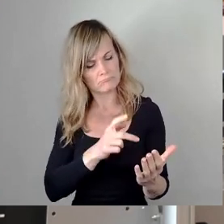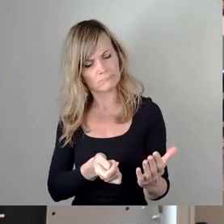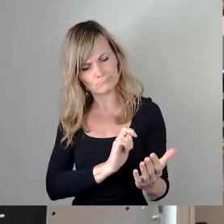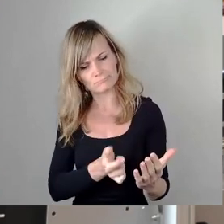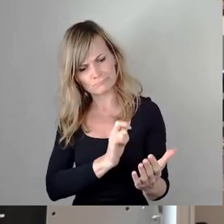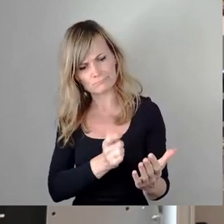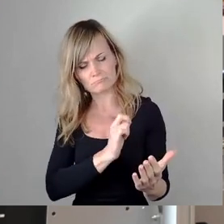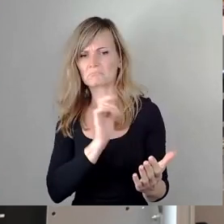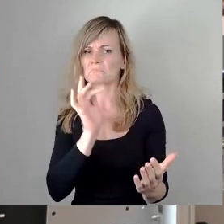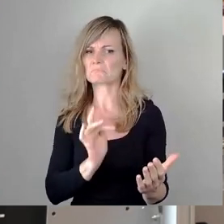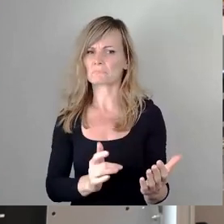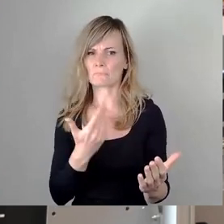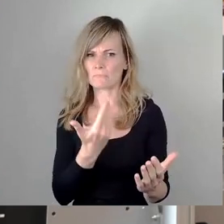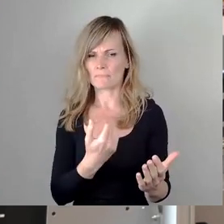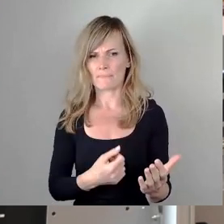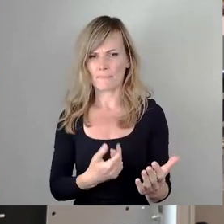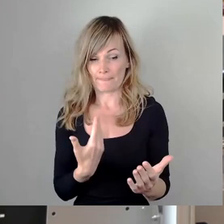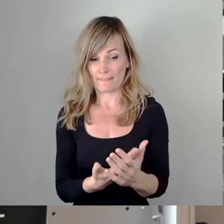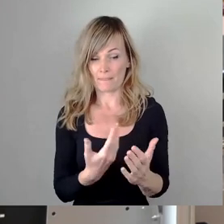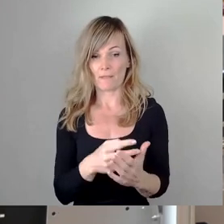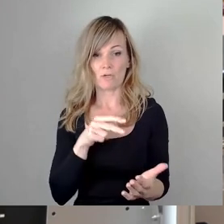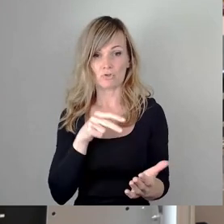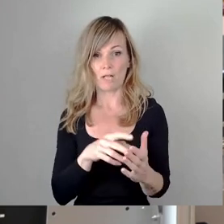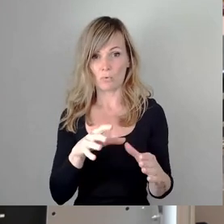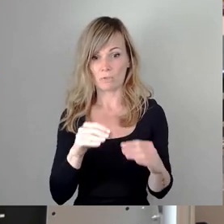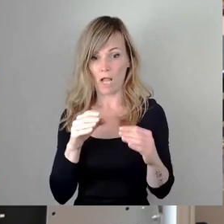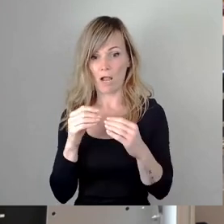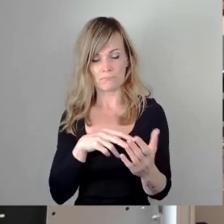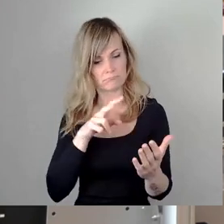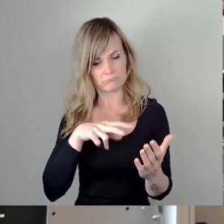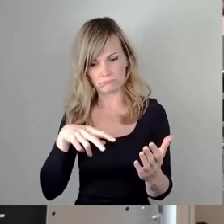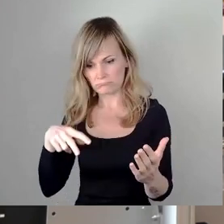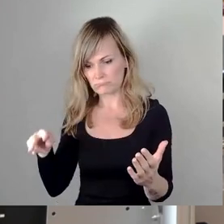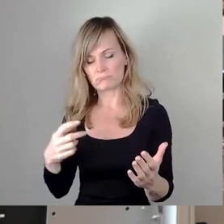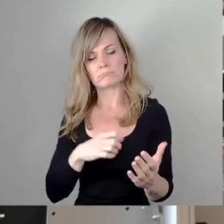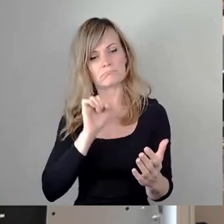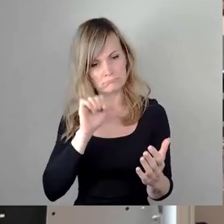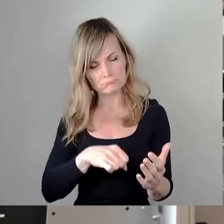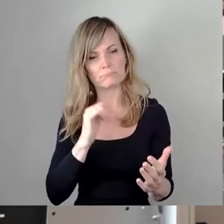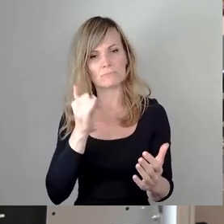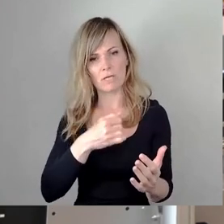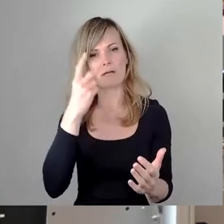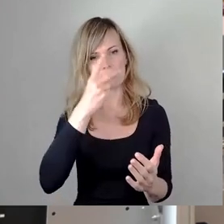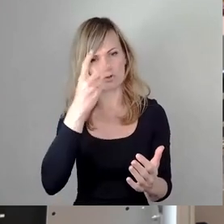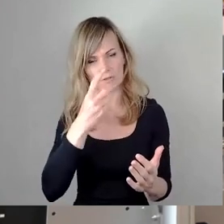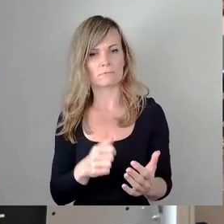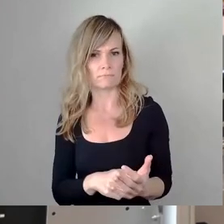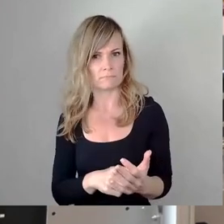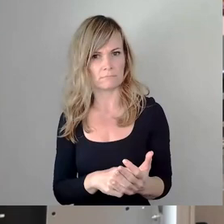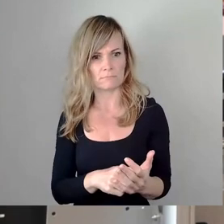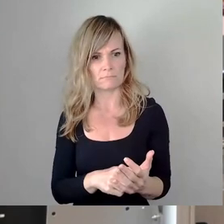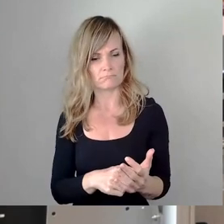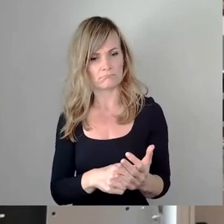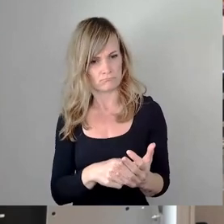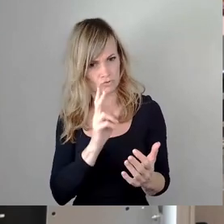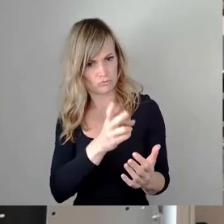Stellungnahmen überzeugt. Ich kann sie nachvollziehen mit ihren sachlichen